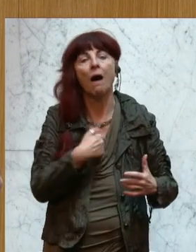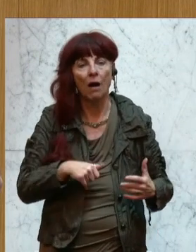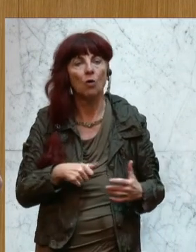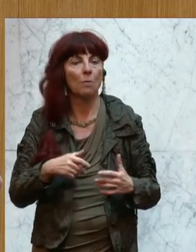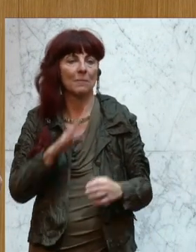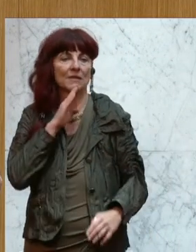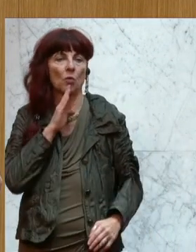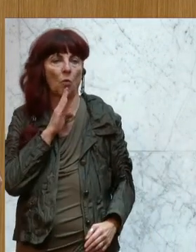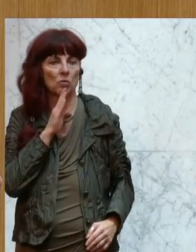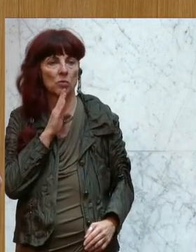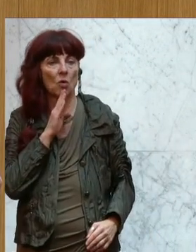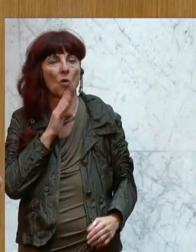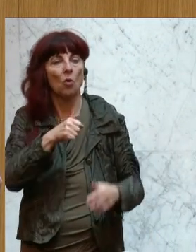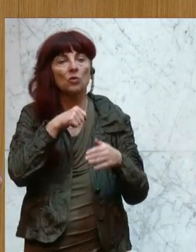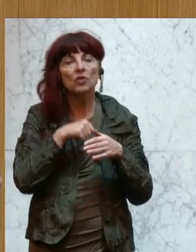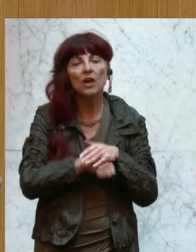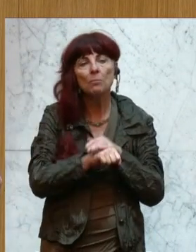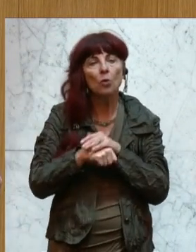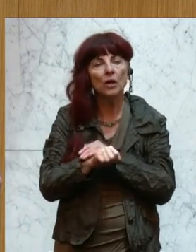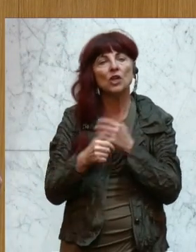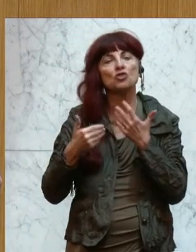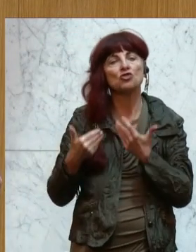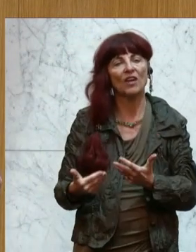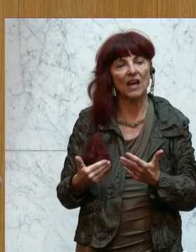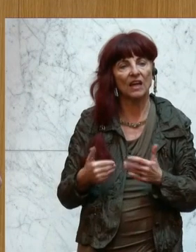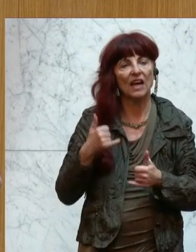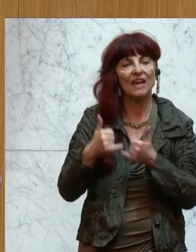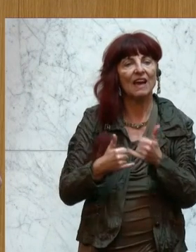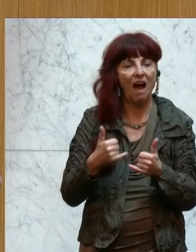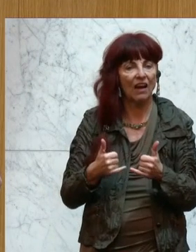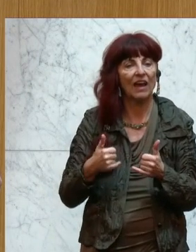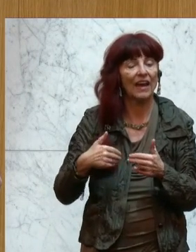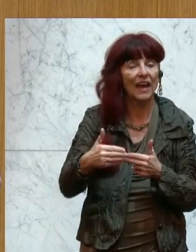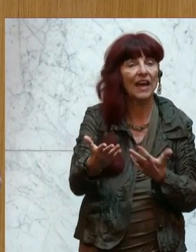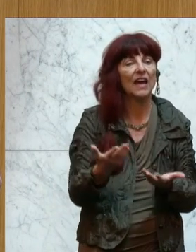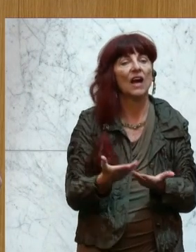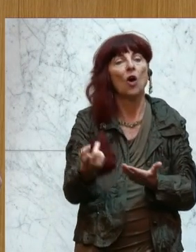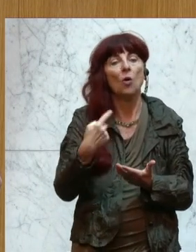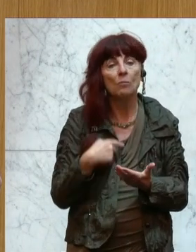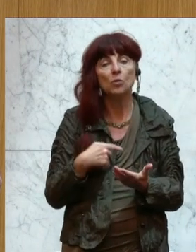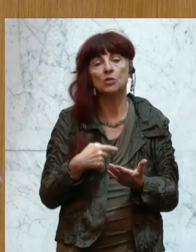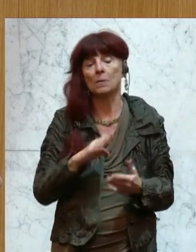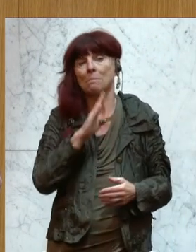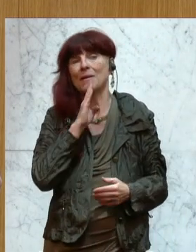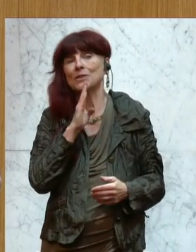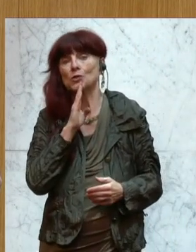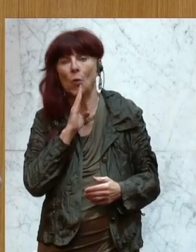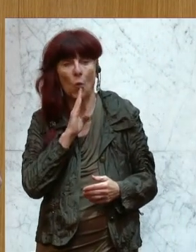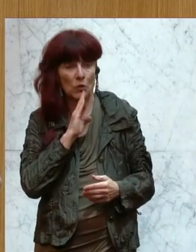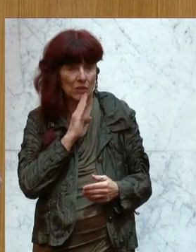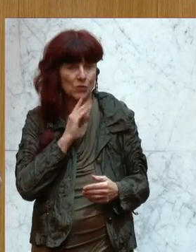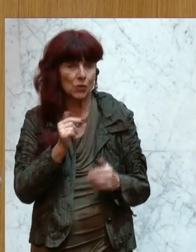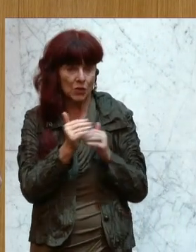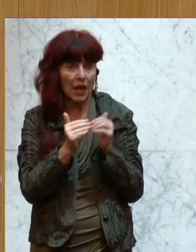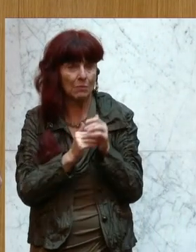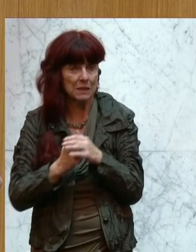Jahrgänge im Aktivstand das Sozialsystem und das Pensionssystem absichern müssen. Und es kommt noch